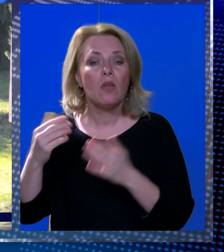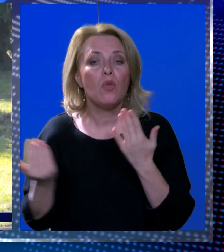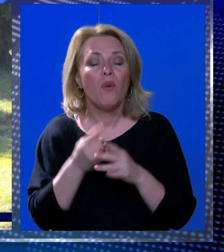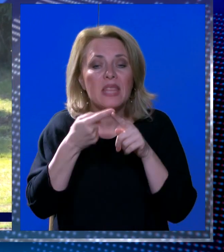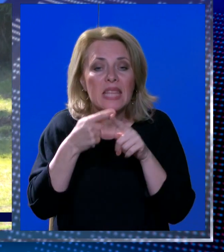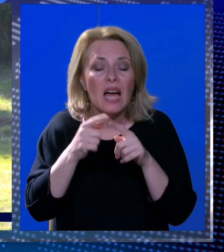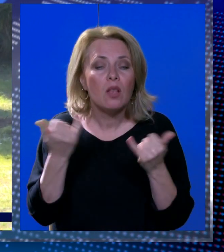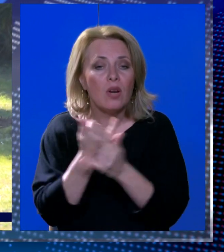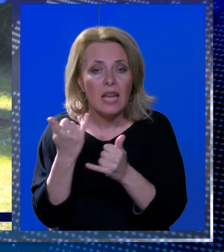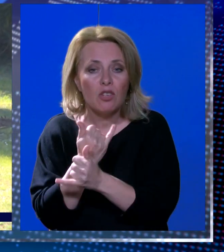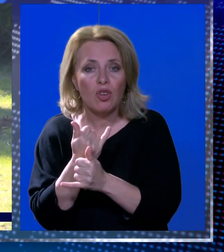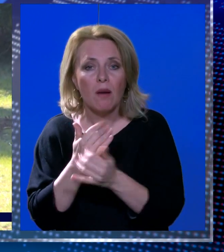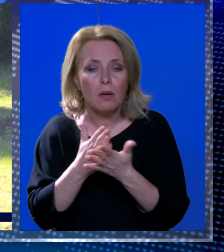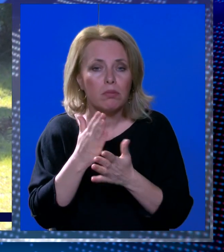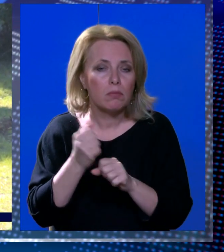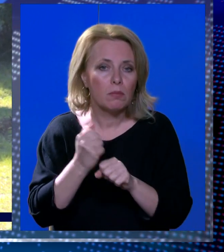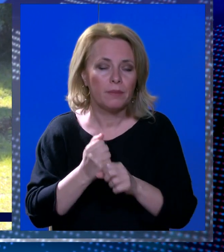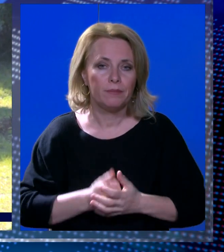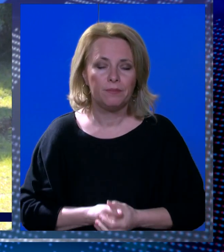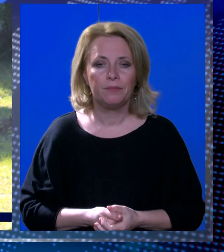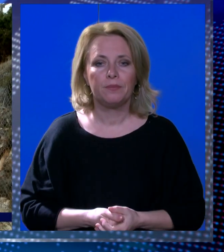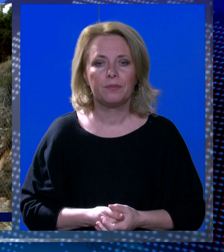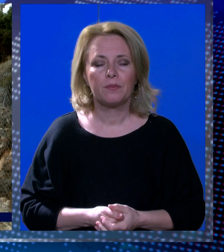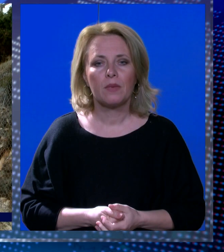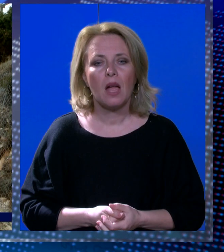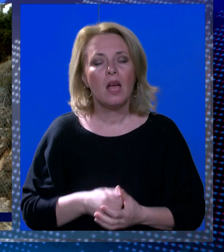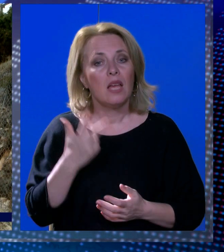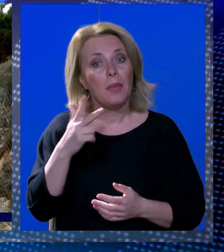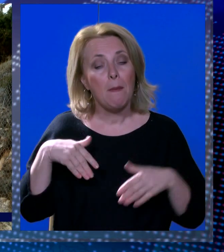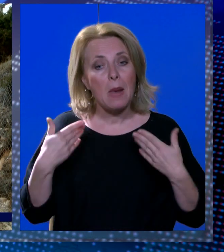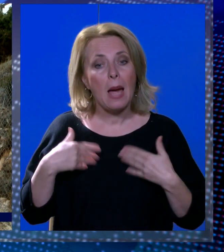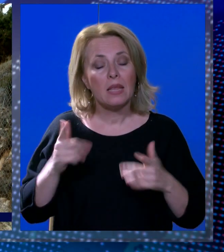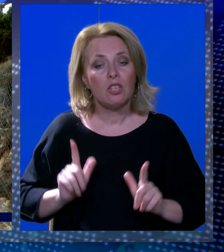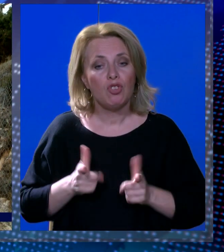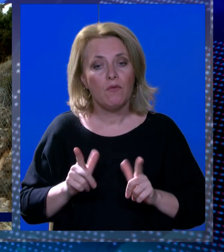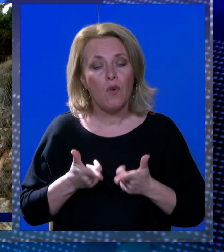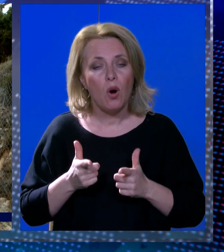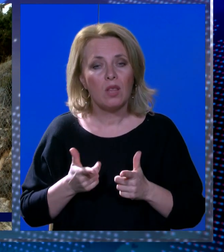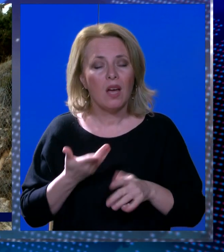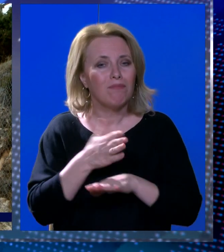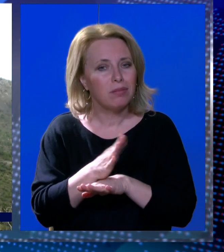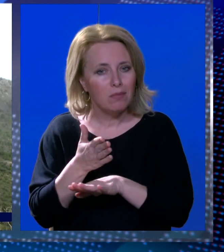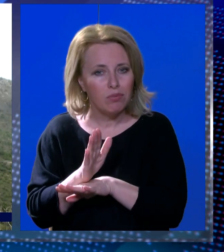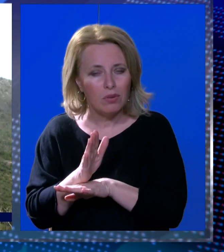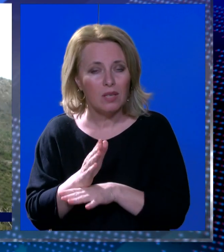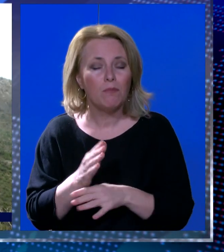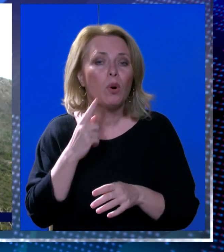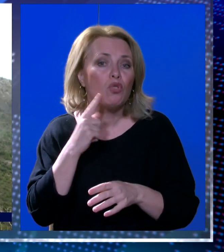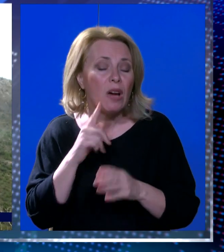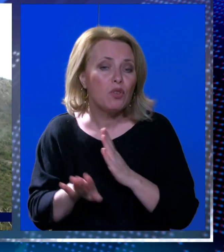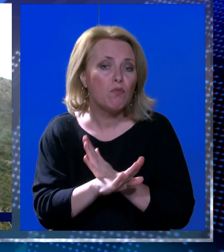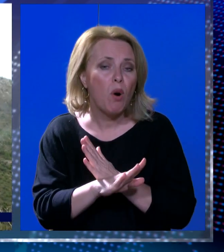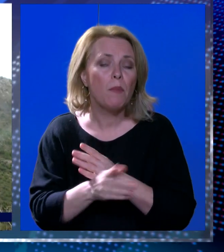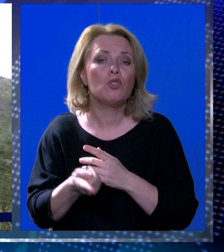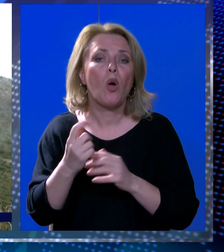Mato Maškarić, Ivica Zvrkoj i Davor Poznijak. Imena su ovo tri mlada života, tragično ugašena, bježeći od požara u